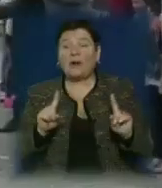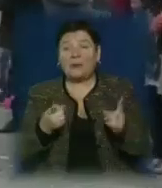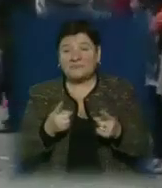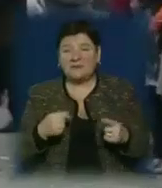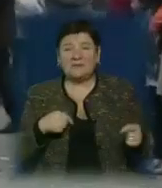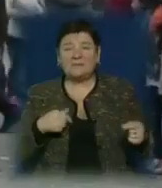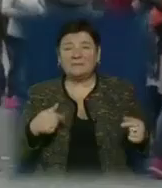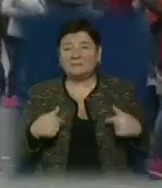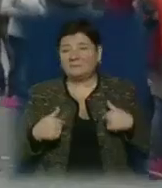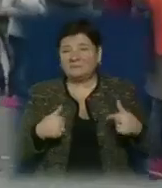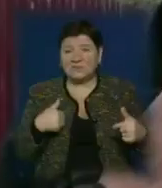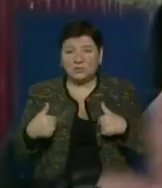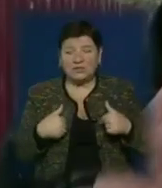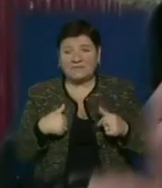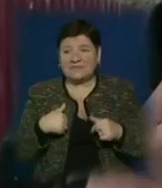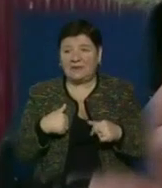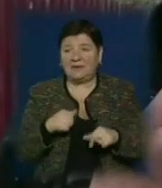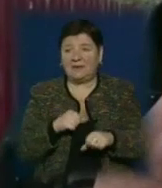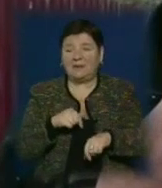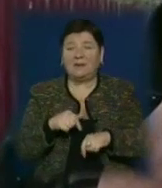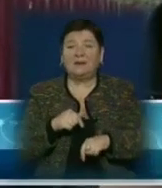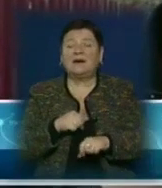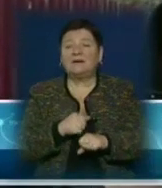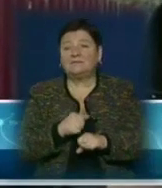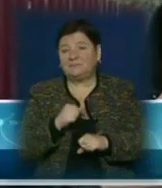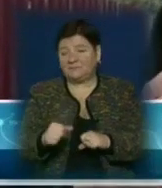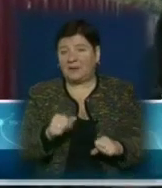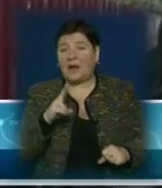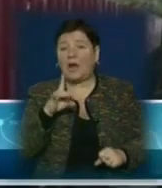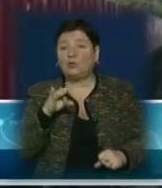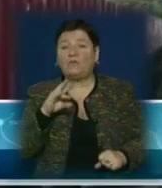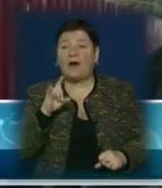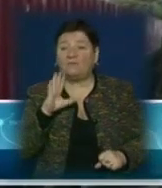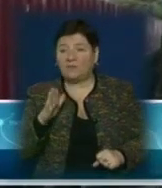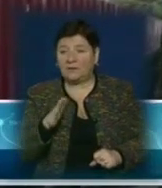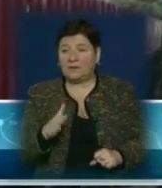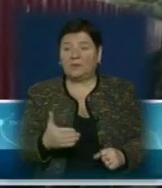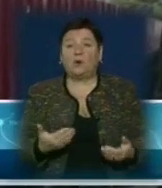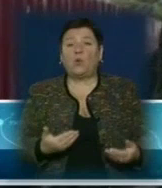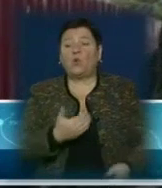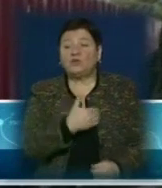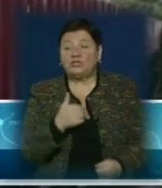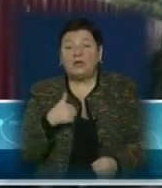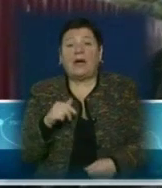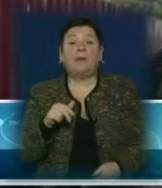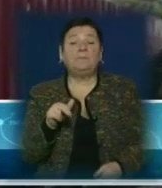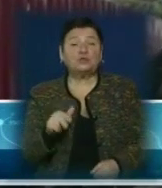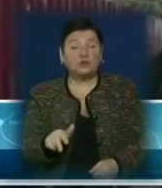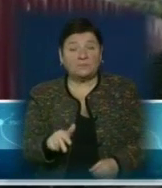Знущався та катував. Там мені один чоловік підказав, каже, хочеш до нього йти робити. Я пішов,